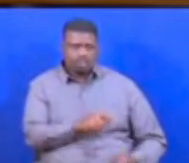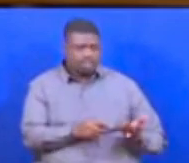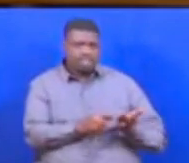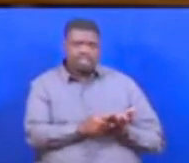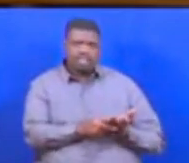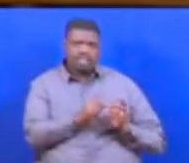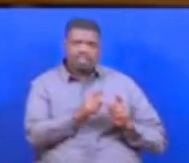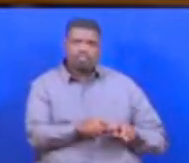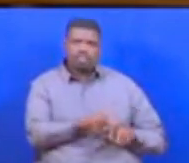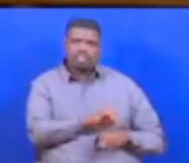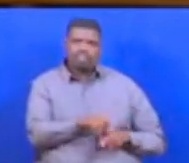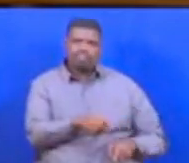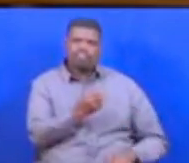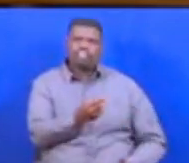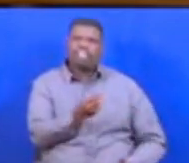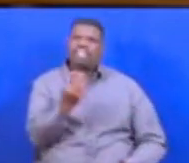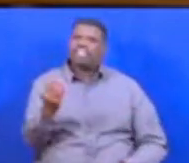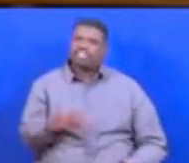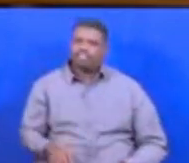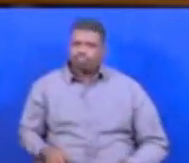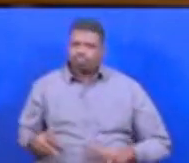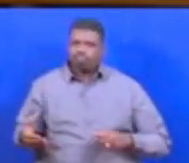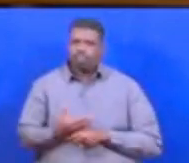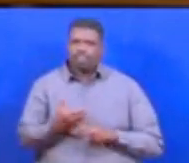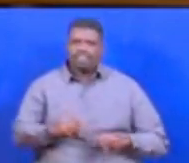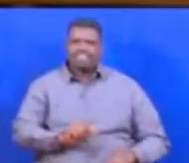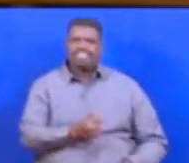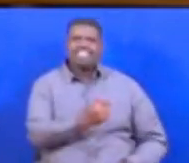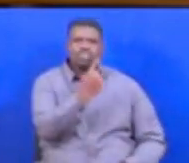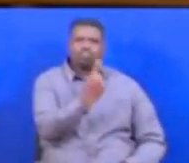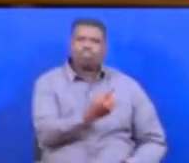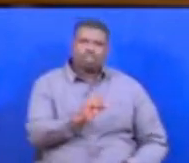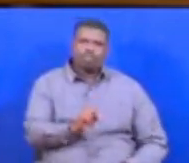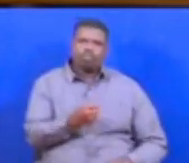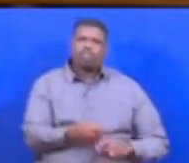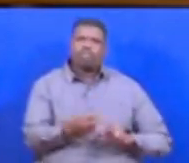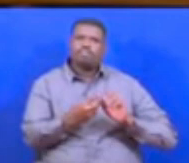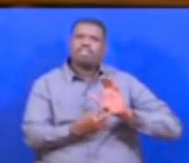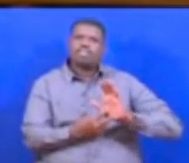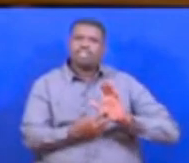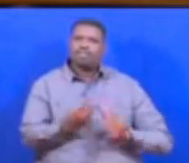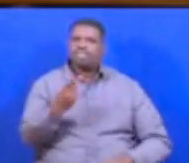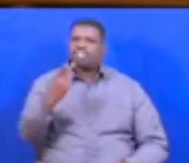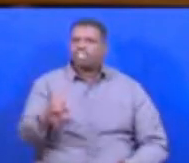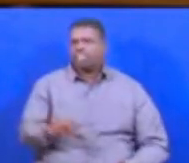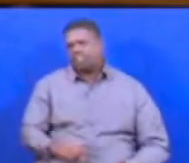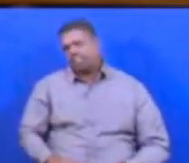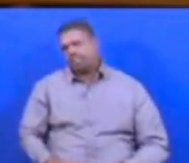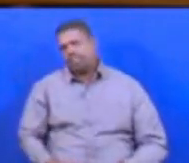inakuwa ni elfu shina ne, tutapata tirion moja na milioni miya saba na ishirini.